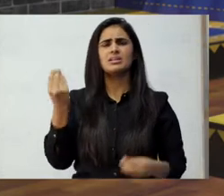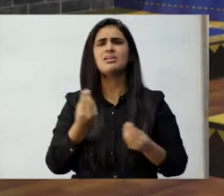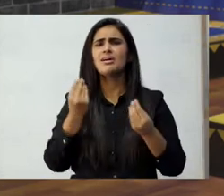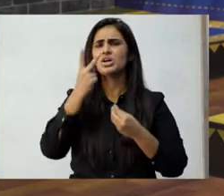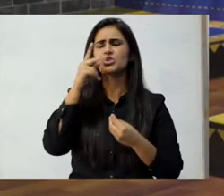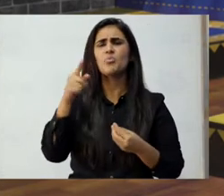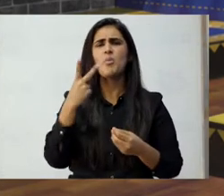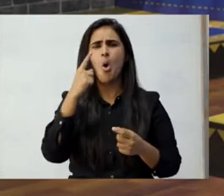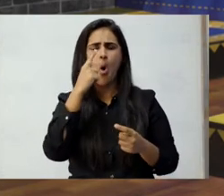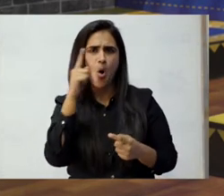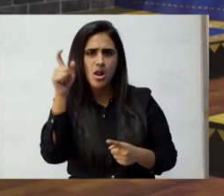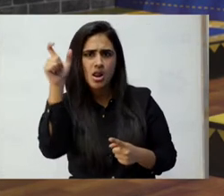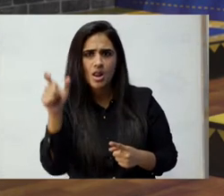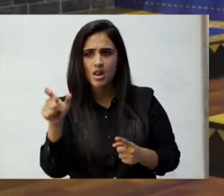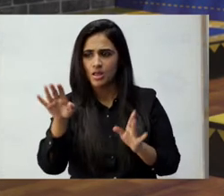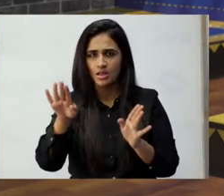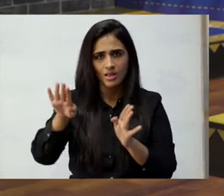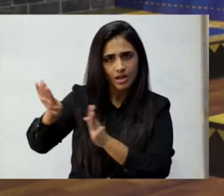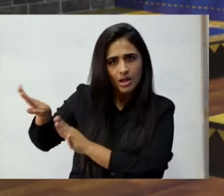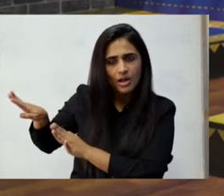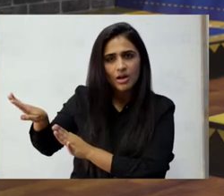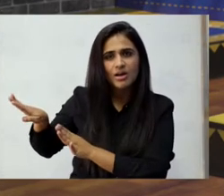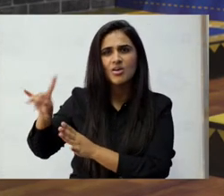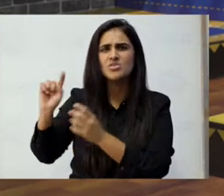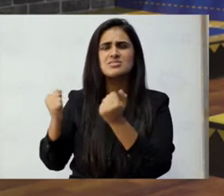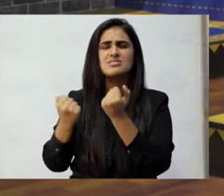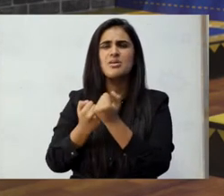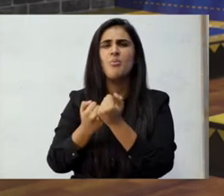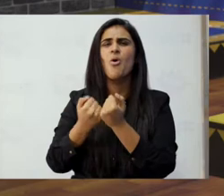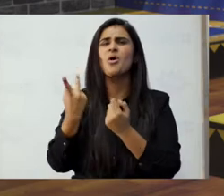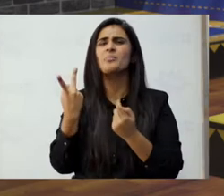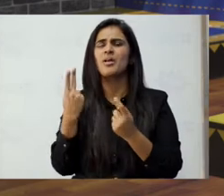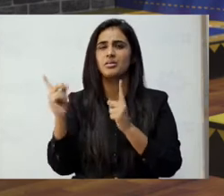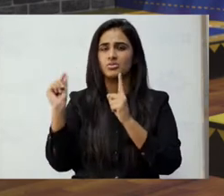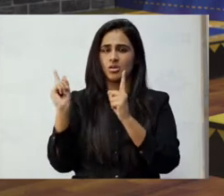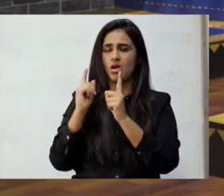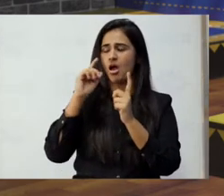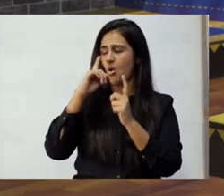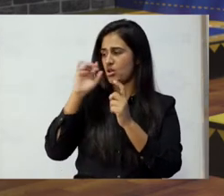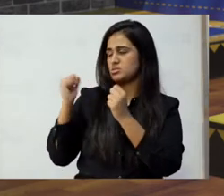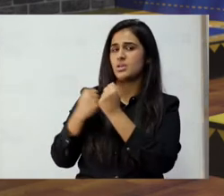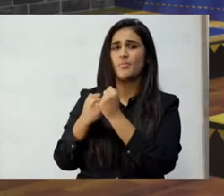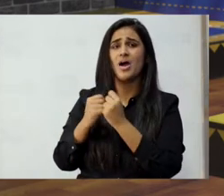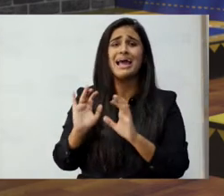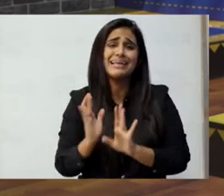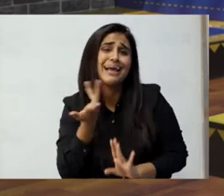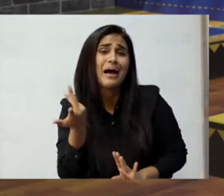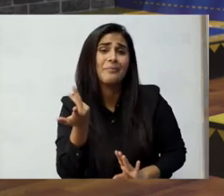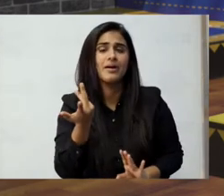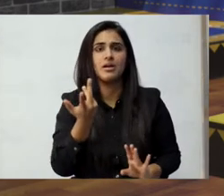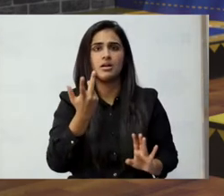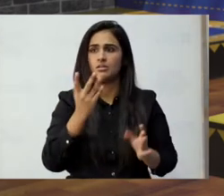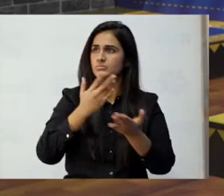کنوینینٹی خواتین کو یا تو سائیڈ میں کر دیا جاتا تھا وہ کسی سپورٹ رول میں چھوٹے سے نظر آتی تھی یا پھر